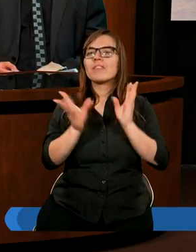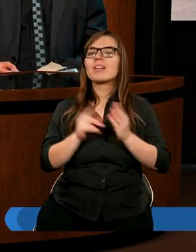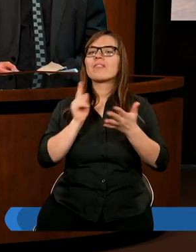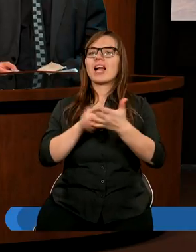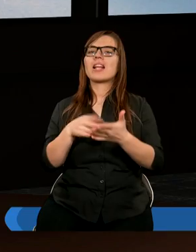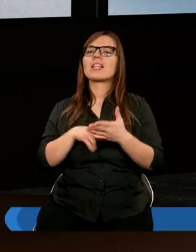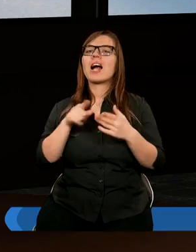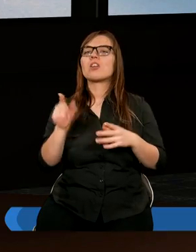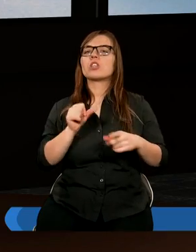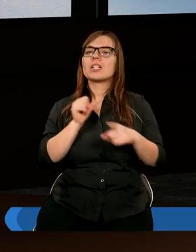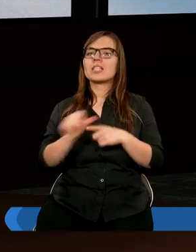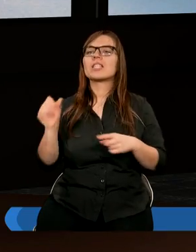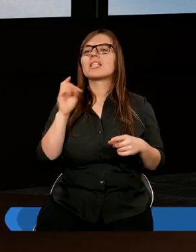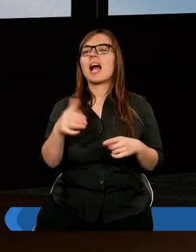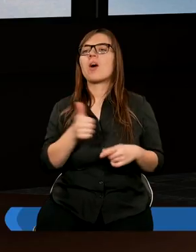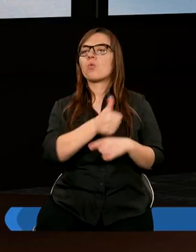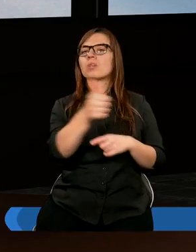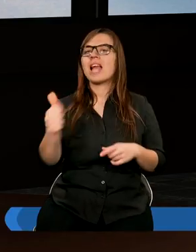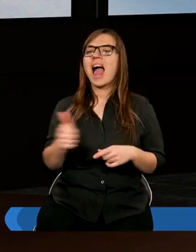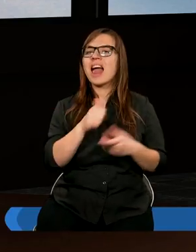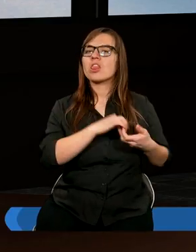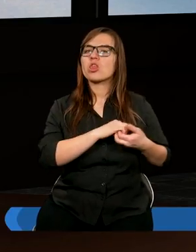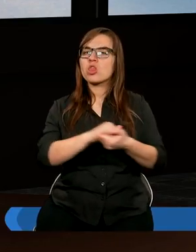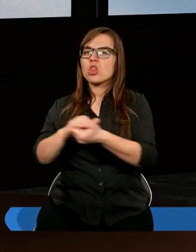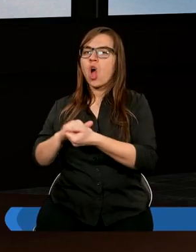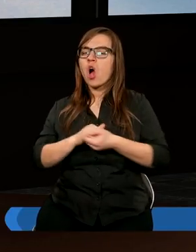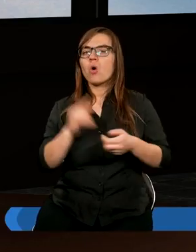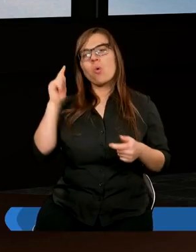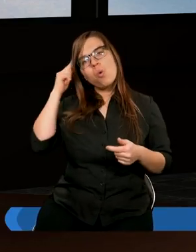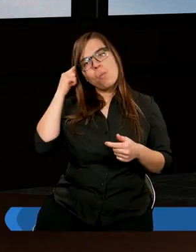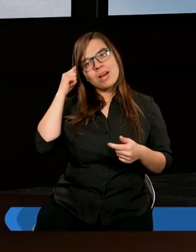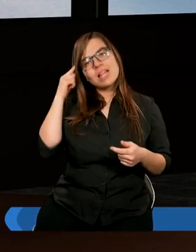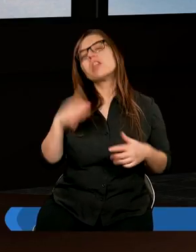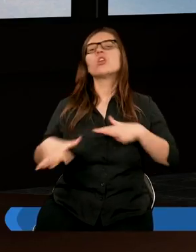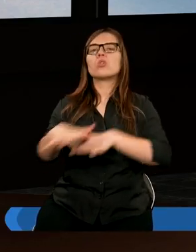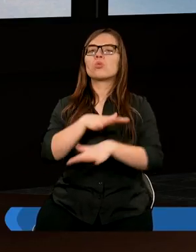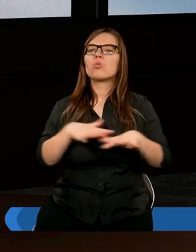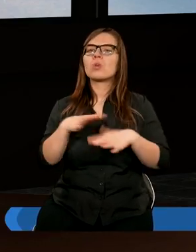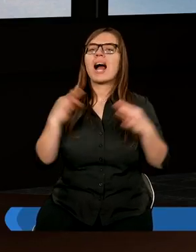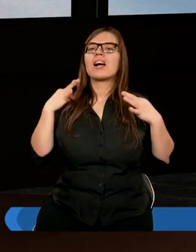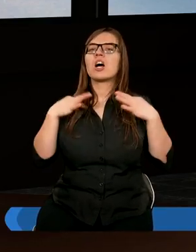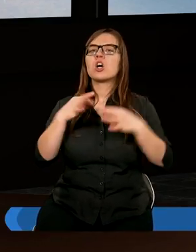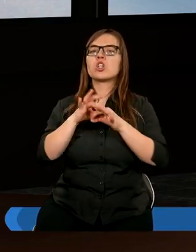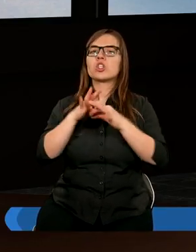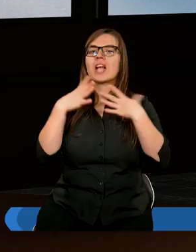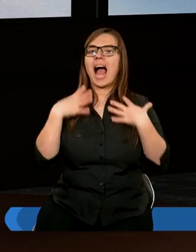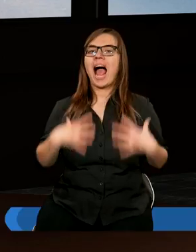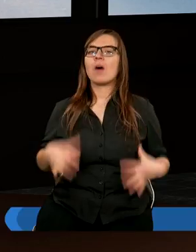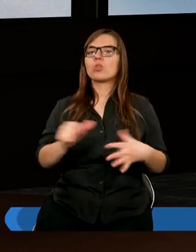to wszystko wskazuje na to, że jesteśmy taką jednością. Umysł, duch, dusza, ciało to jest